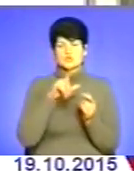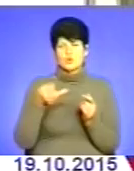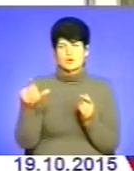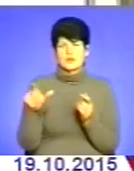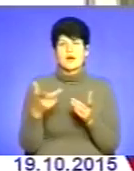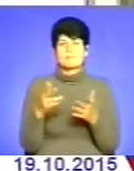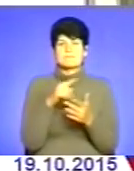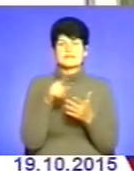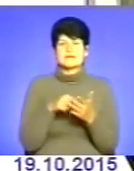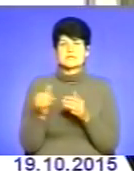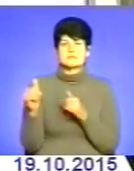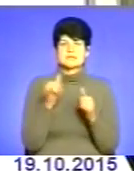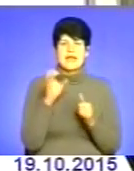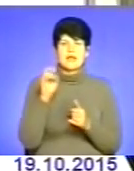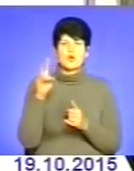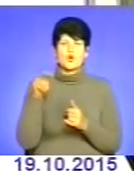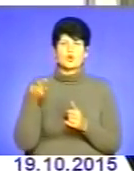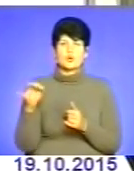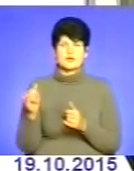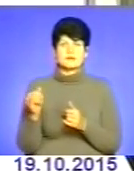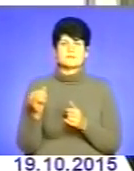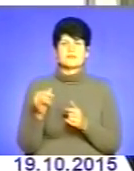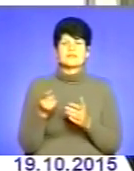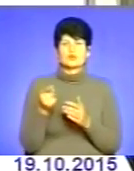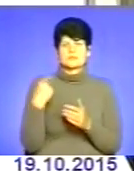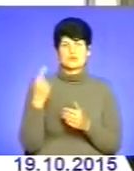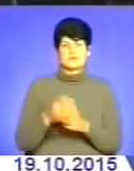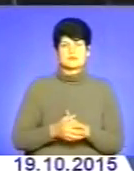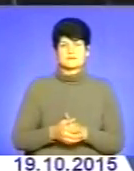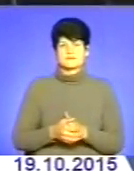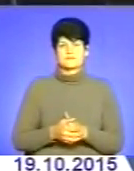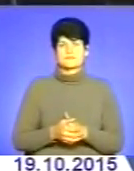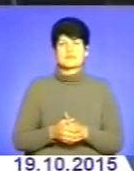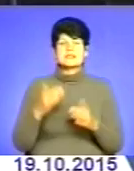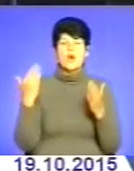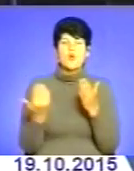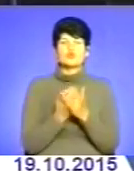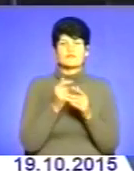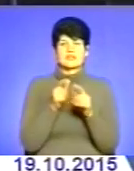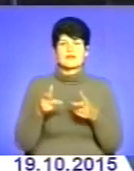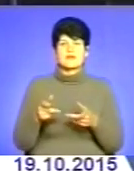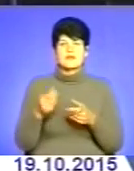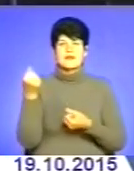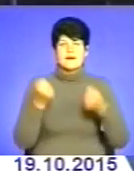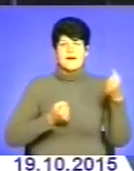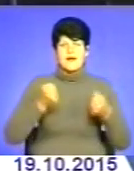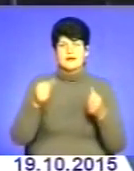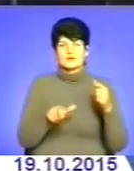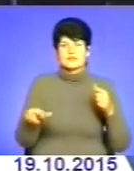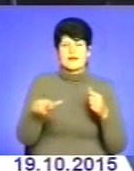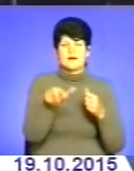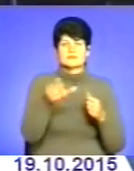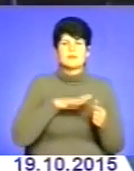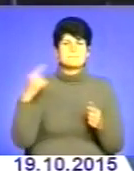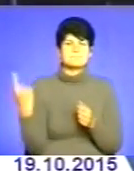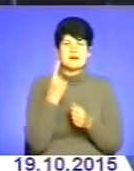питання забезпечення екології Тернопільській області На оновленій картинговій трасі у Тернополі Відбулися перші